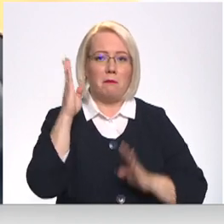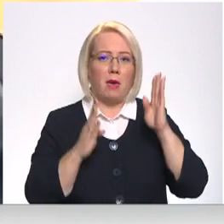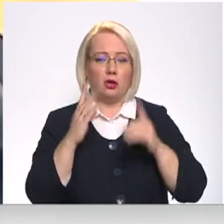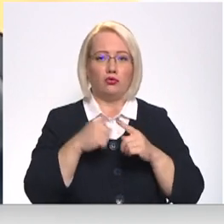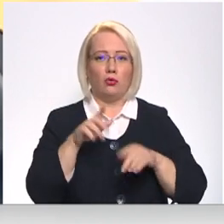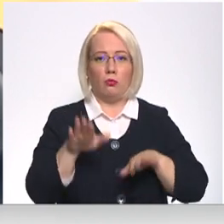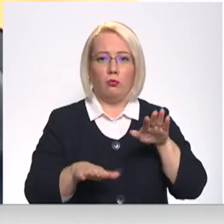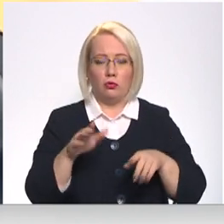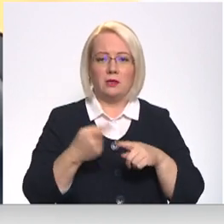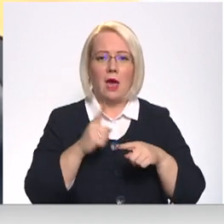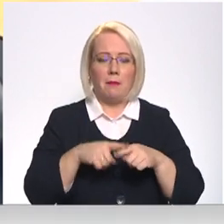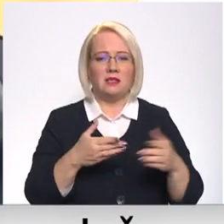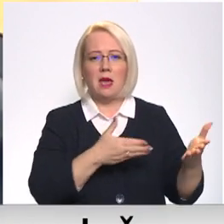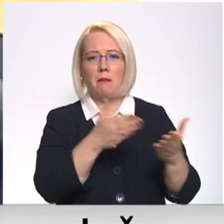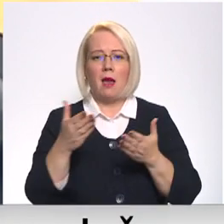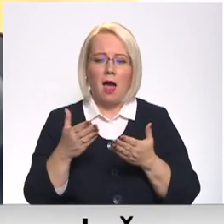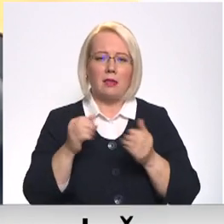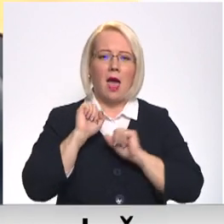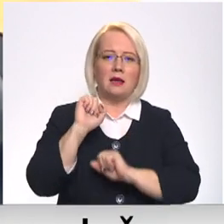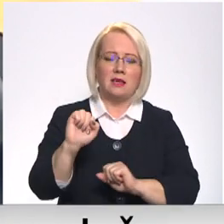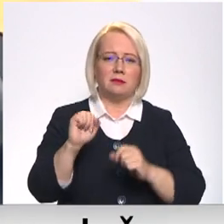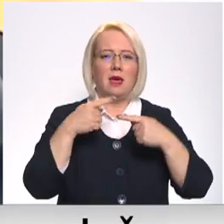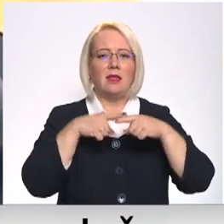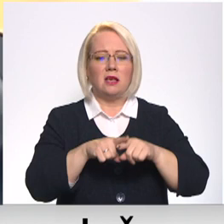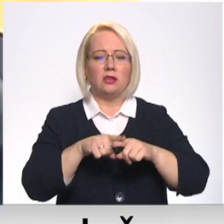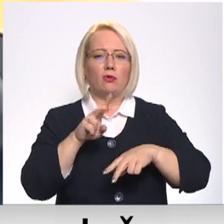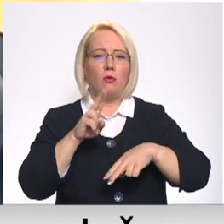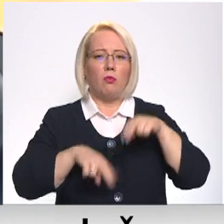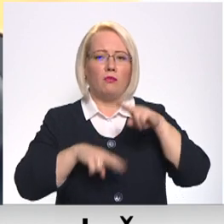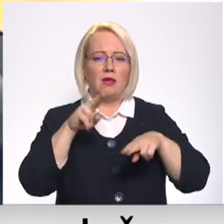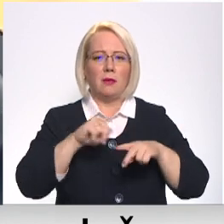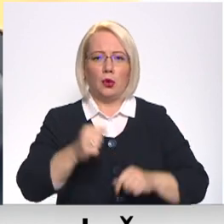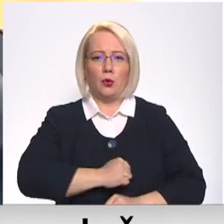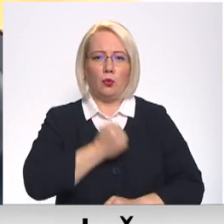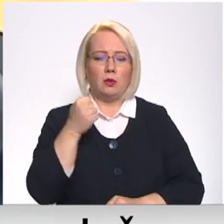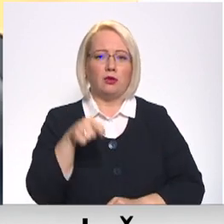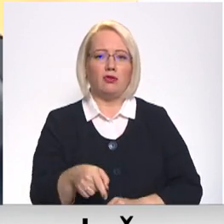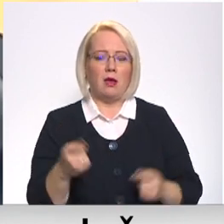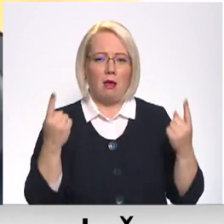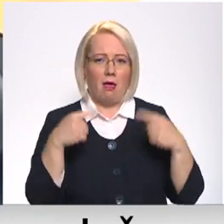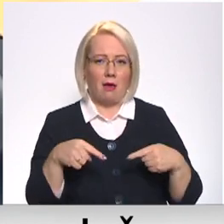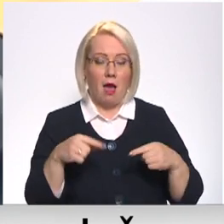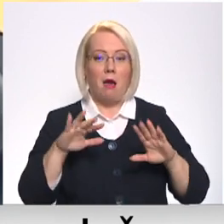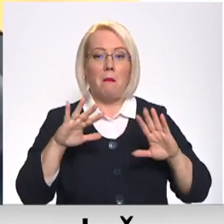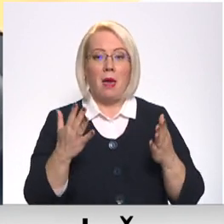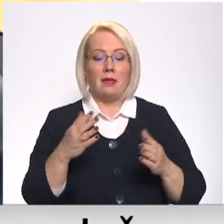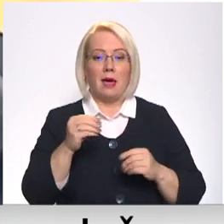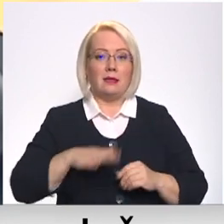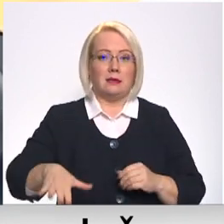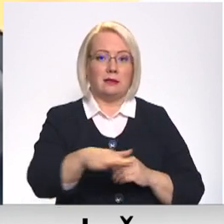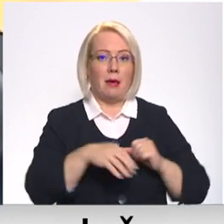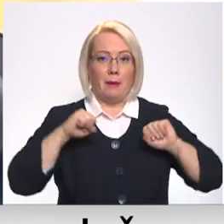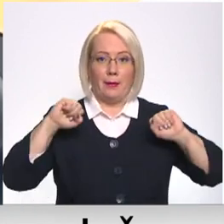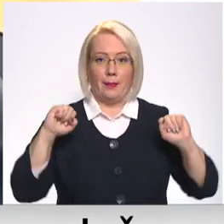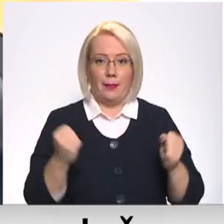purus. Tāpēc, jebkāda aizsardzības inženieru tehnisko būvu celtniecība ir diezgan apgrūtināta šajā gadu laikā. Savukārt, kad zem sasals,